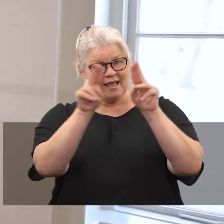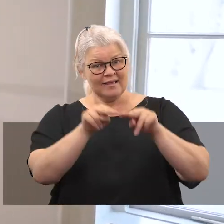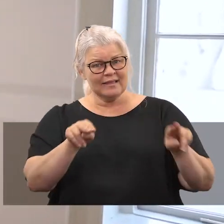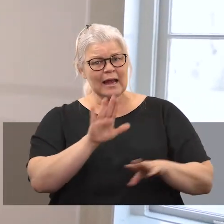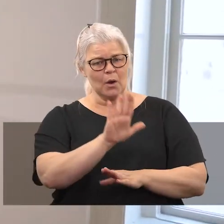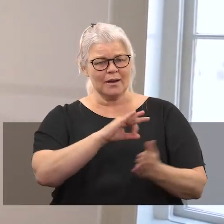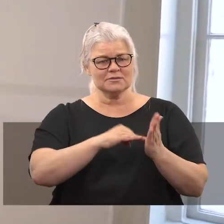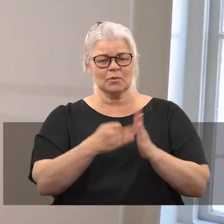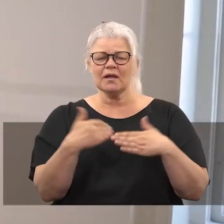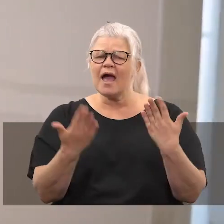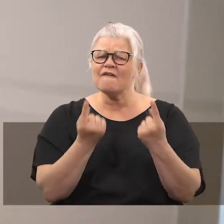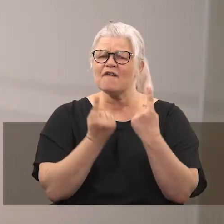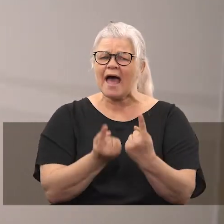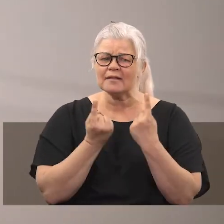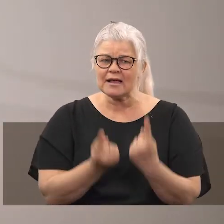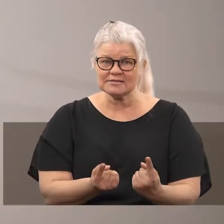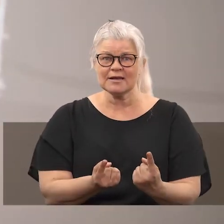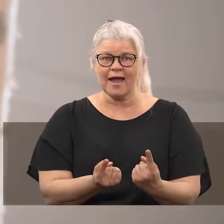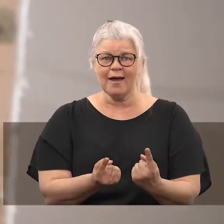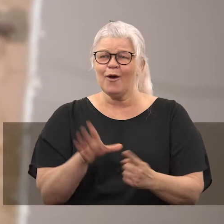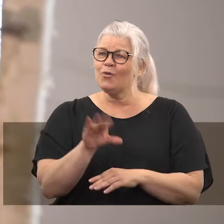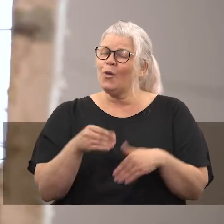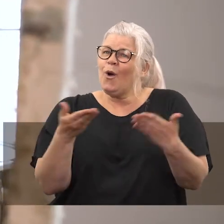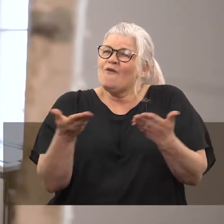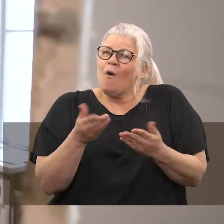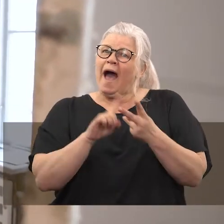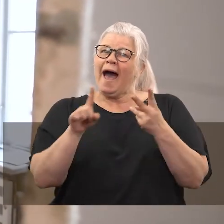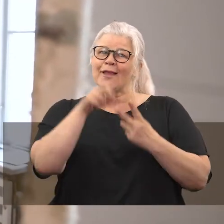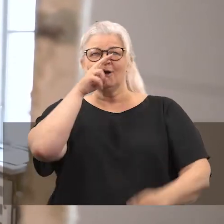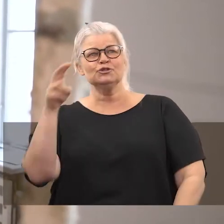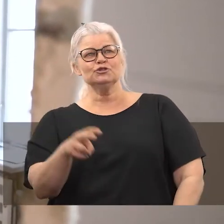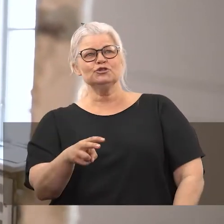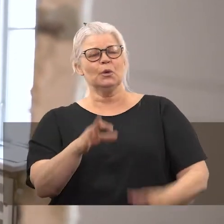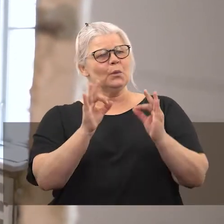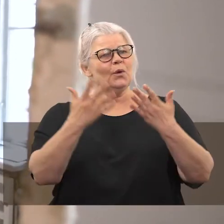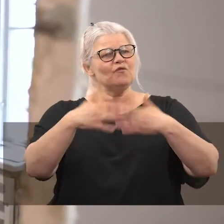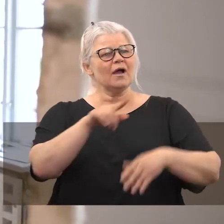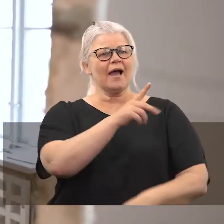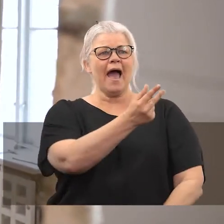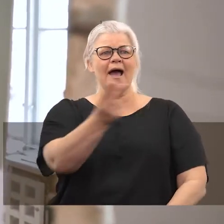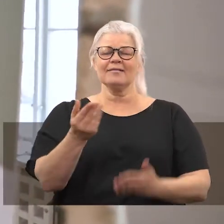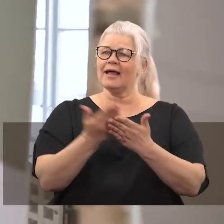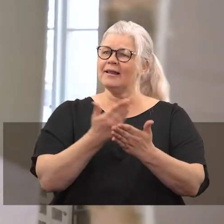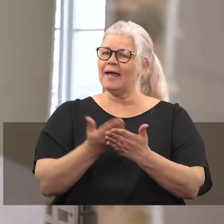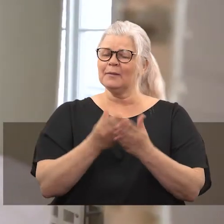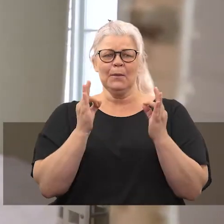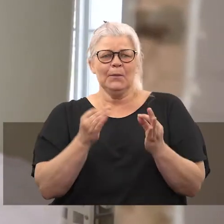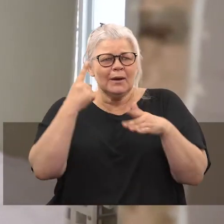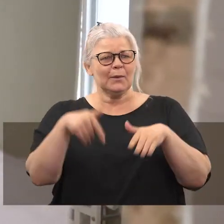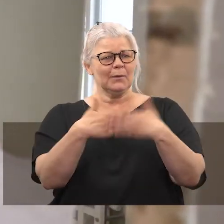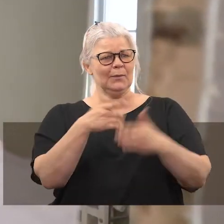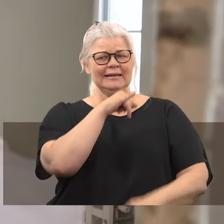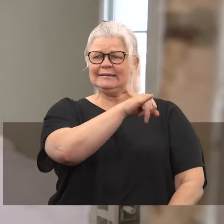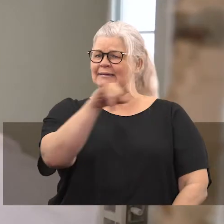internationella projekt är fantastiska för att få annan input. Hur är det i andra länder? Hur är det i andra kulturer?